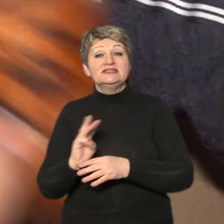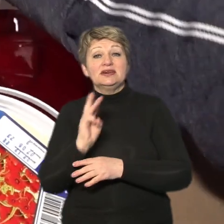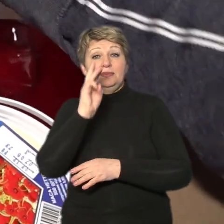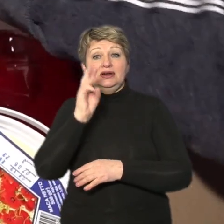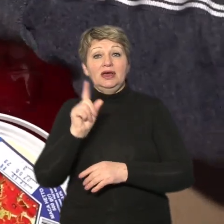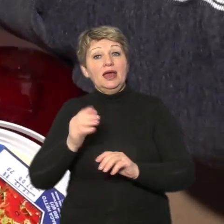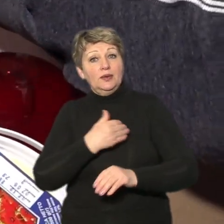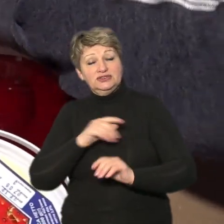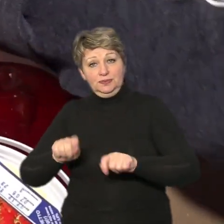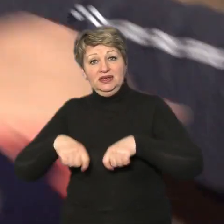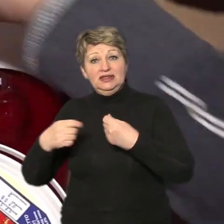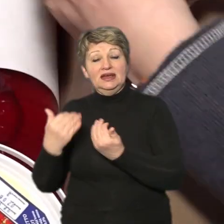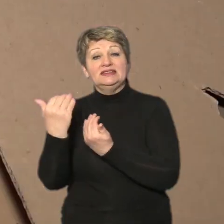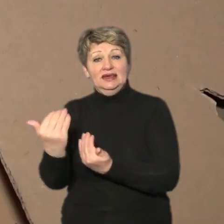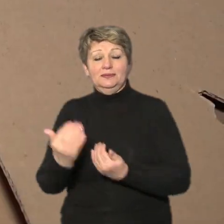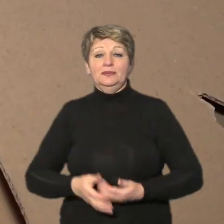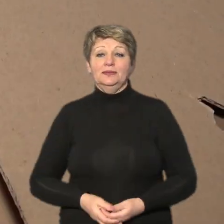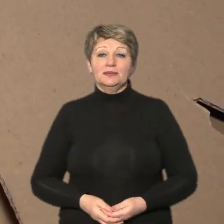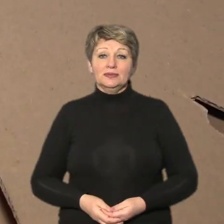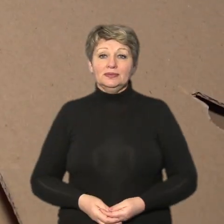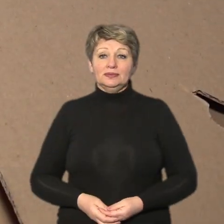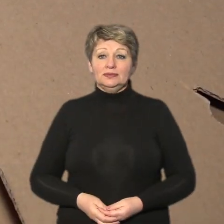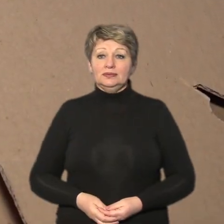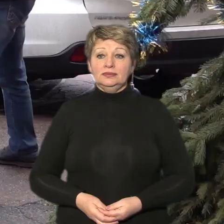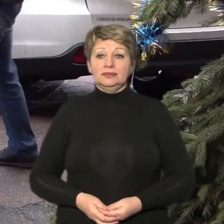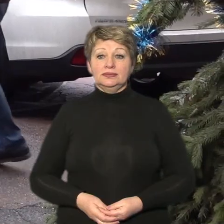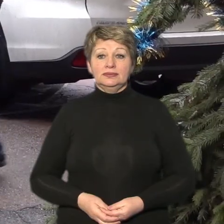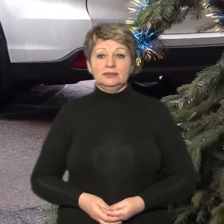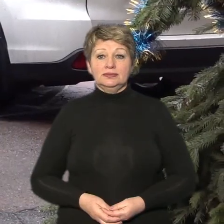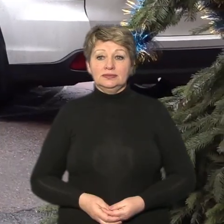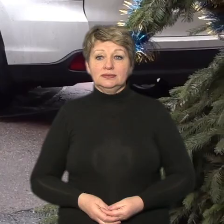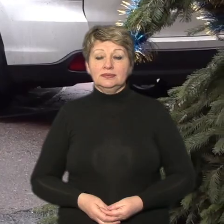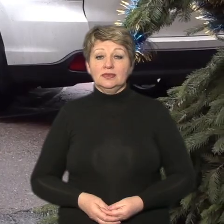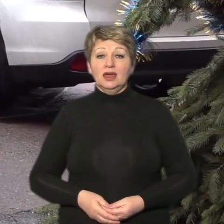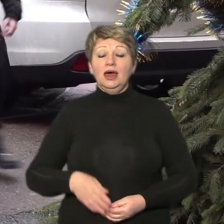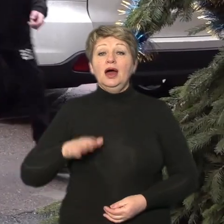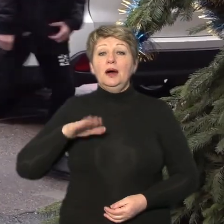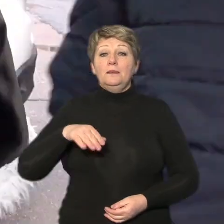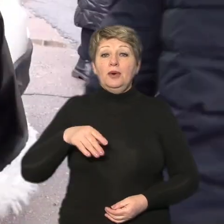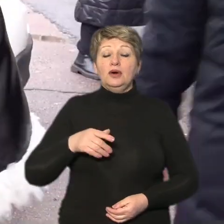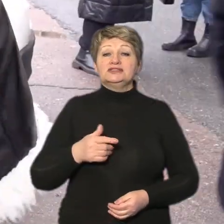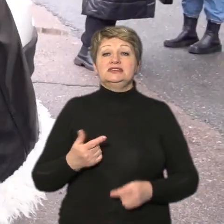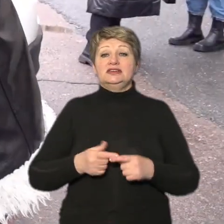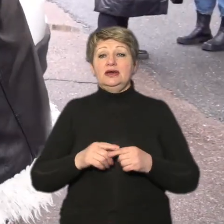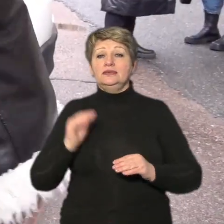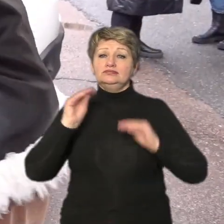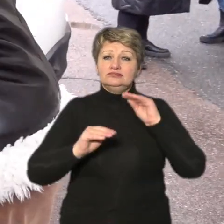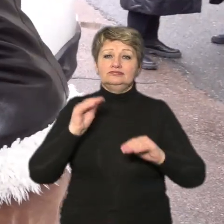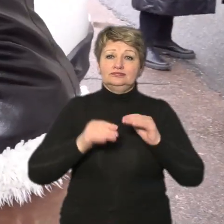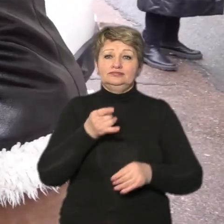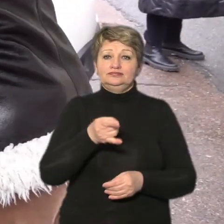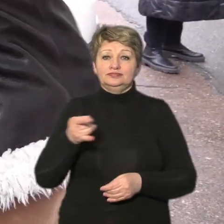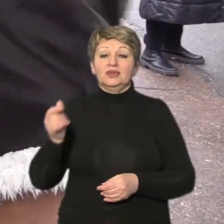попісля гостинці вантажать в авто і вже завтра їх